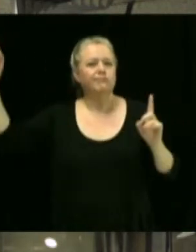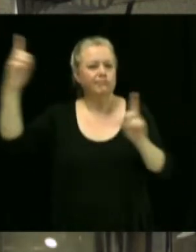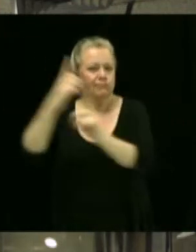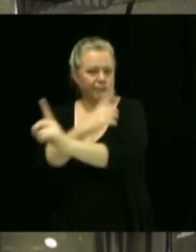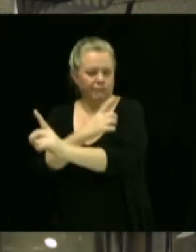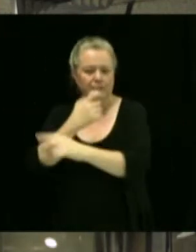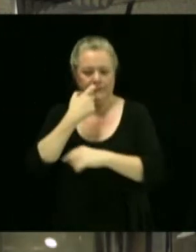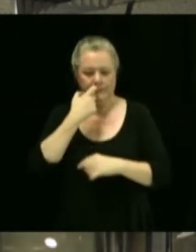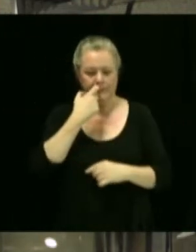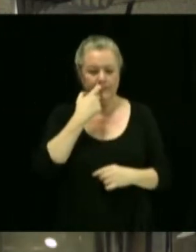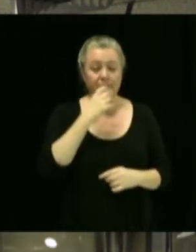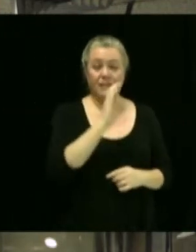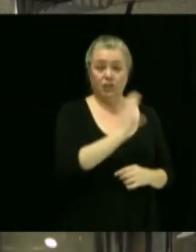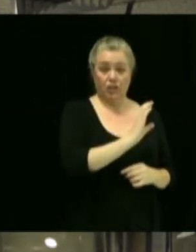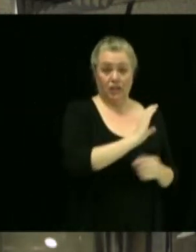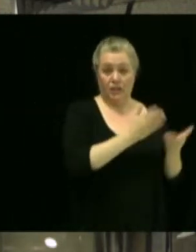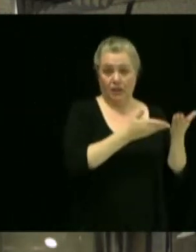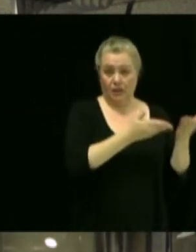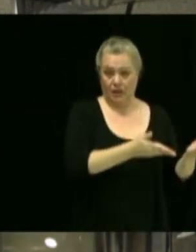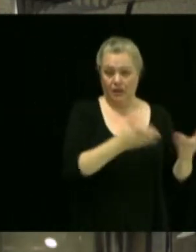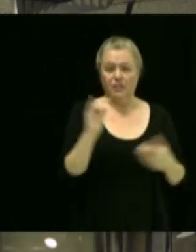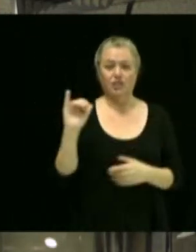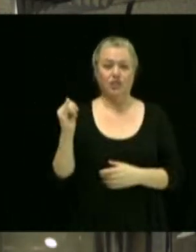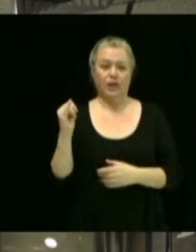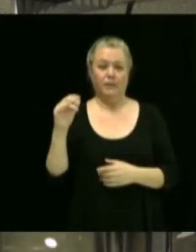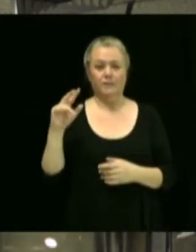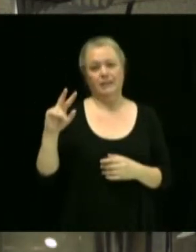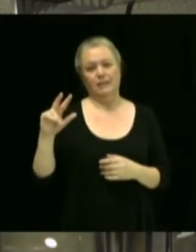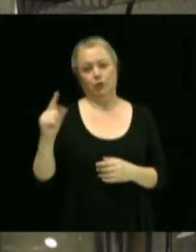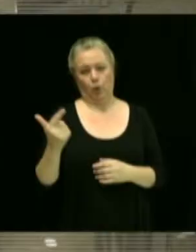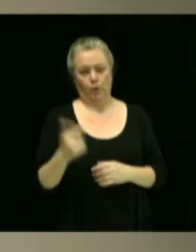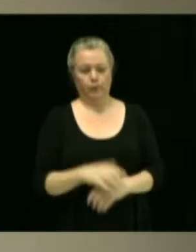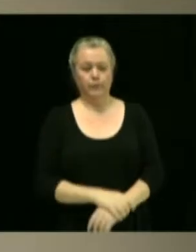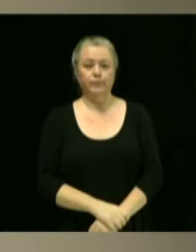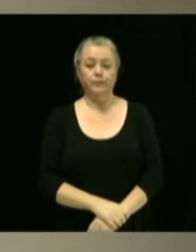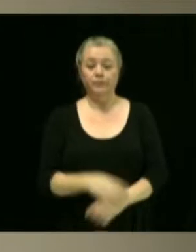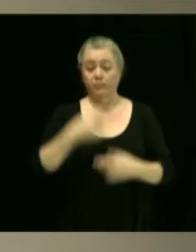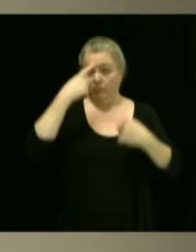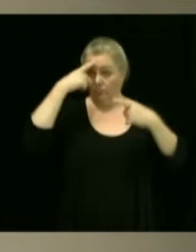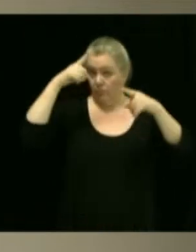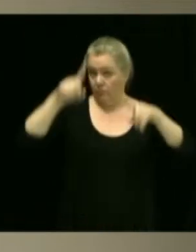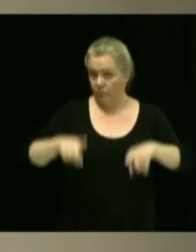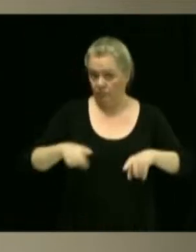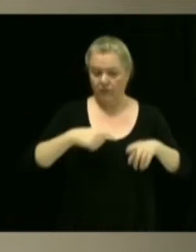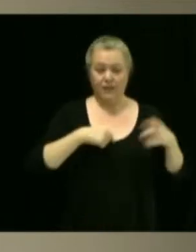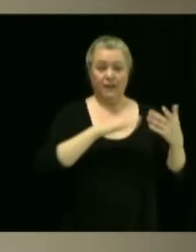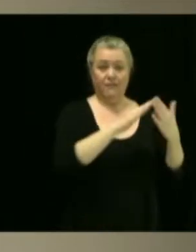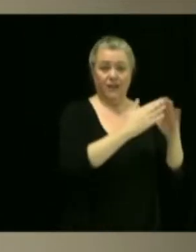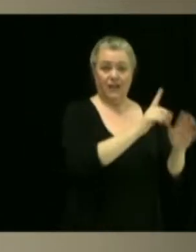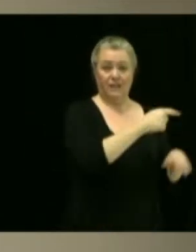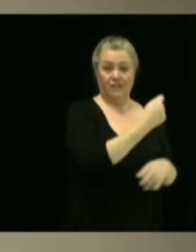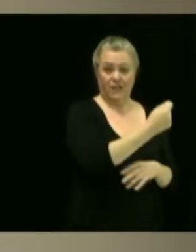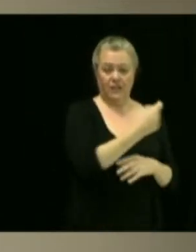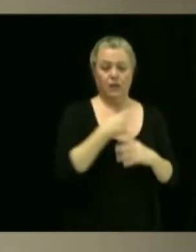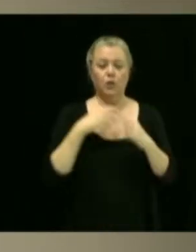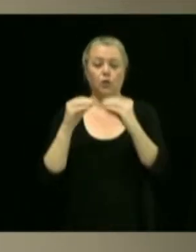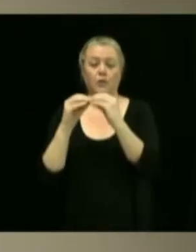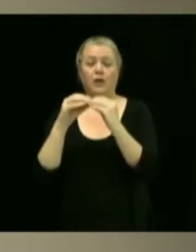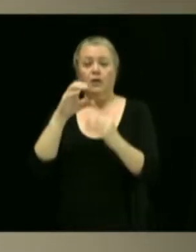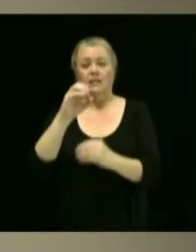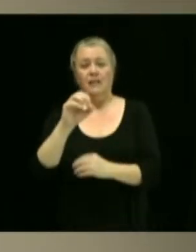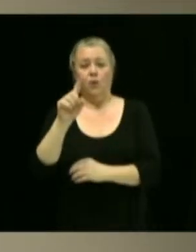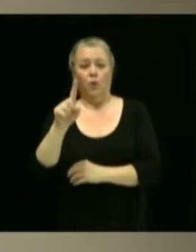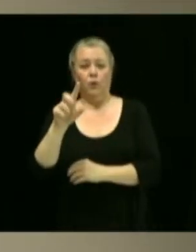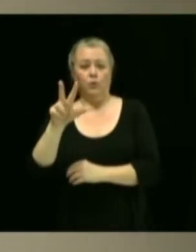Chantal propose, James seconde. Entente à intervenir entre la Ville de Victoriaville et l'employé numéro 01311